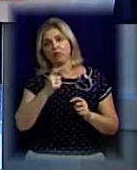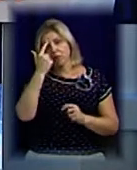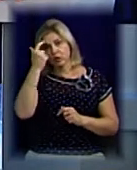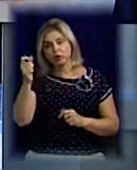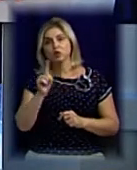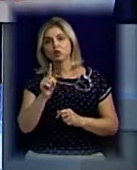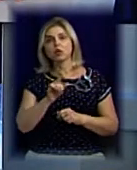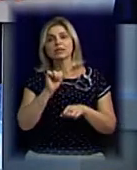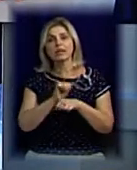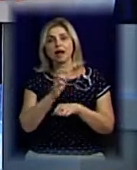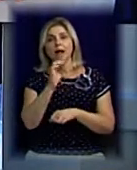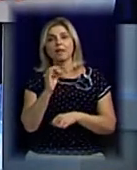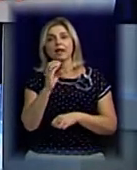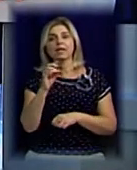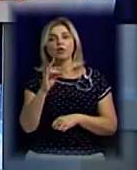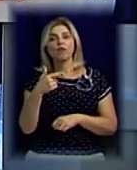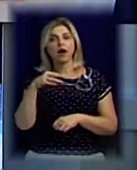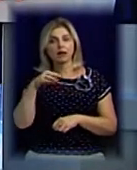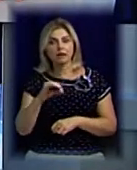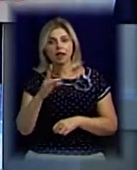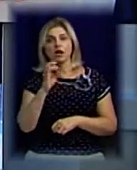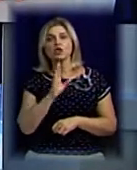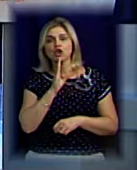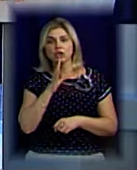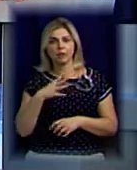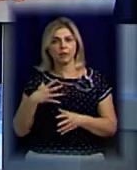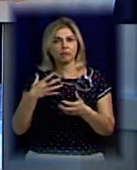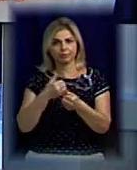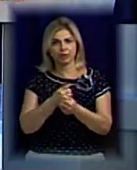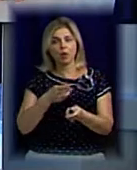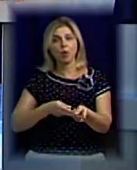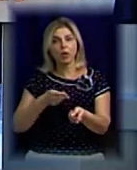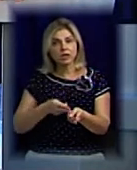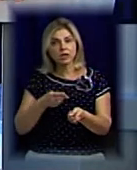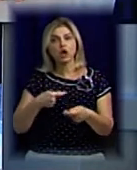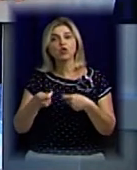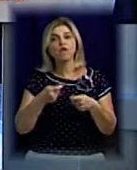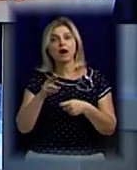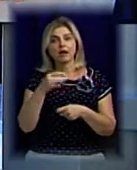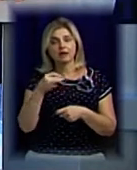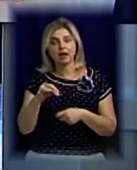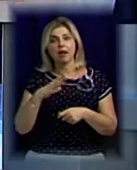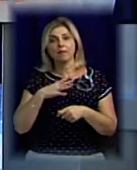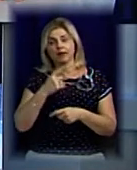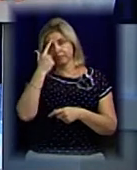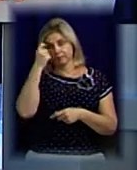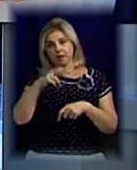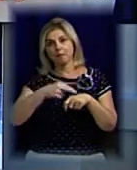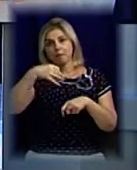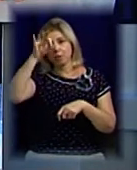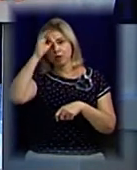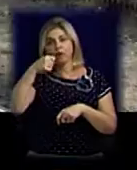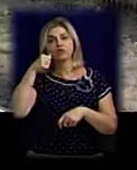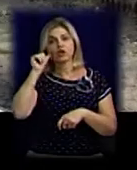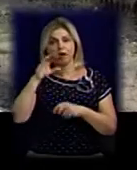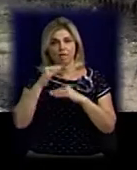те, що на станції Березнегувати на жінку здійснив наїзд товарний потяг. Інформація про це з'явилася на сайті Національної поліції вчора ввечері.